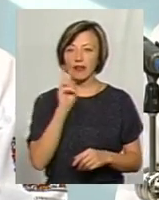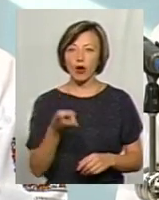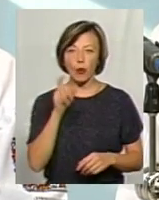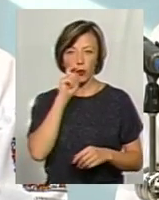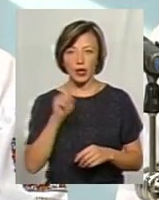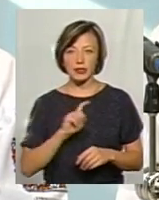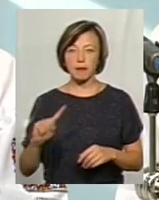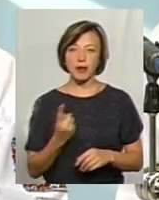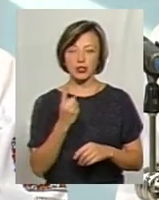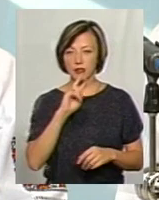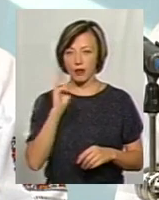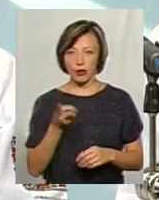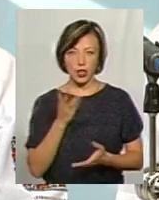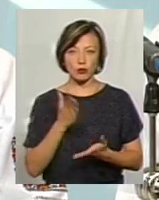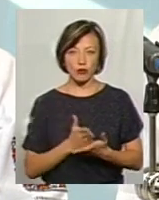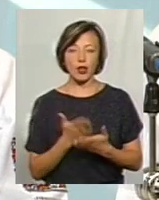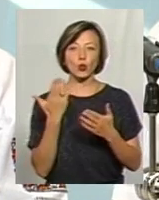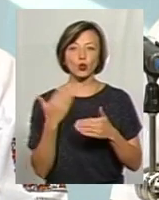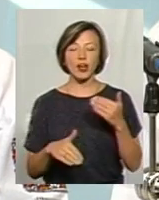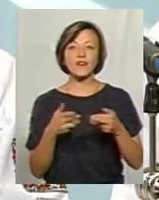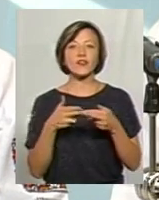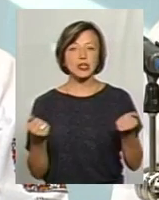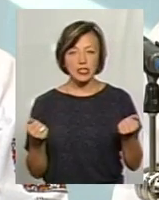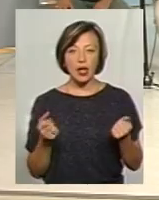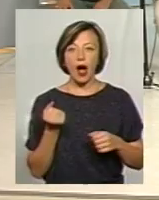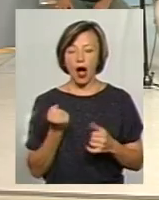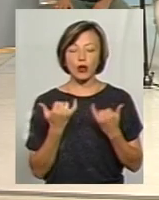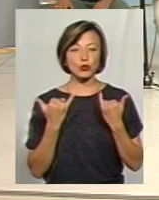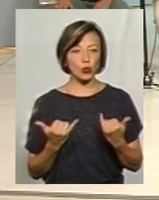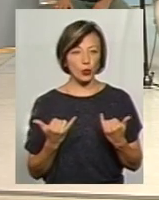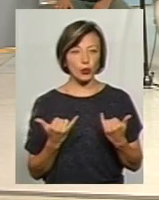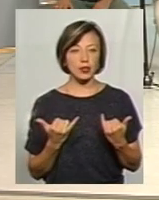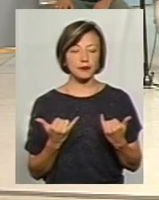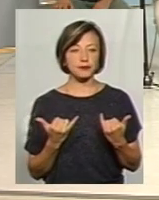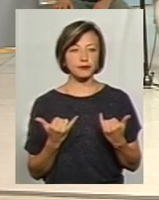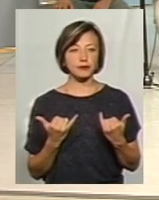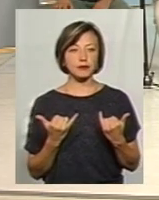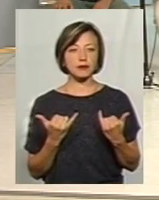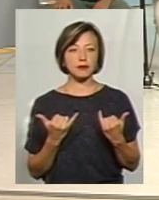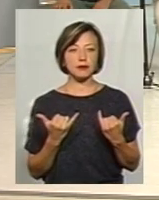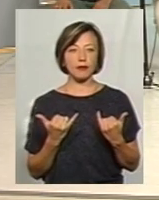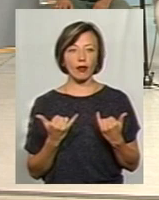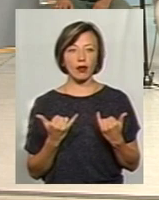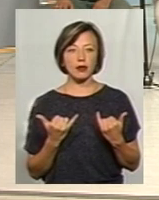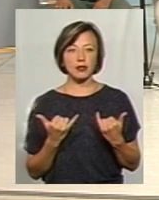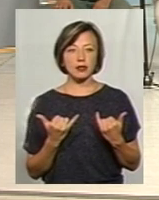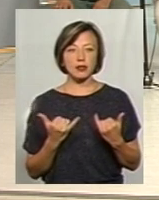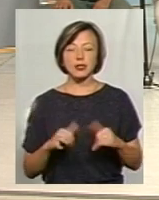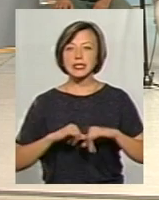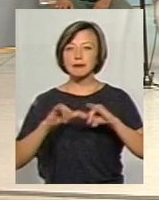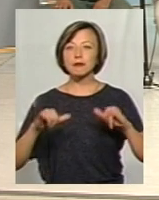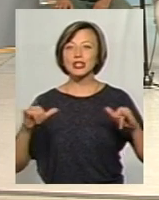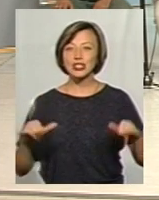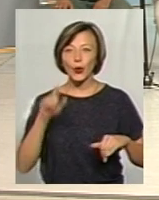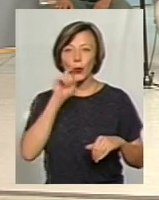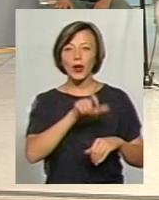Україну, за перших два роки існування вже визнали. Ну, а сьогодні з збільшенням українців по всіх країнах світу,